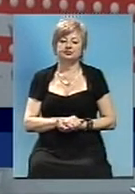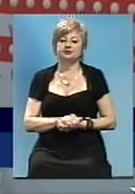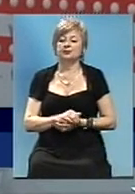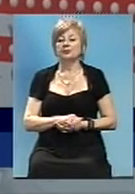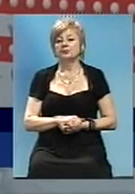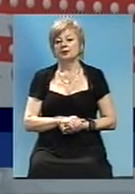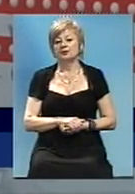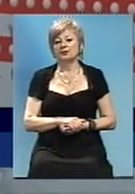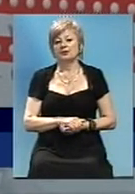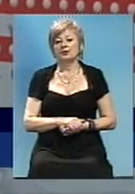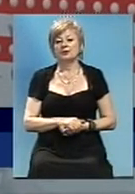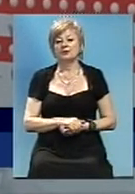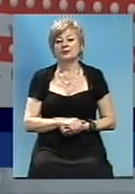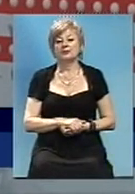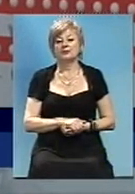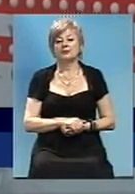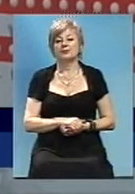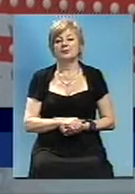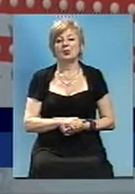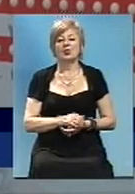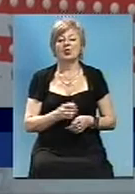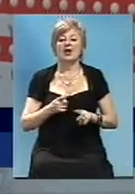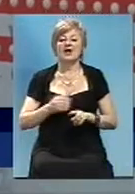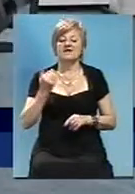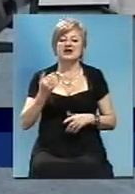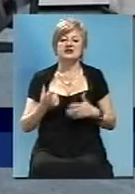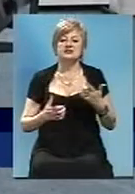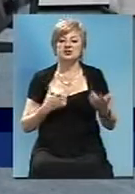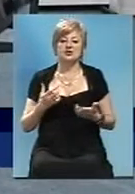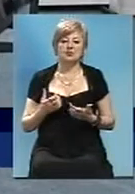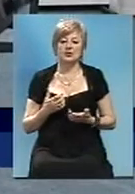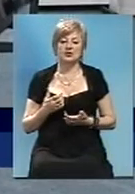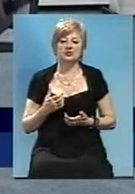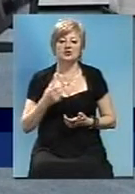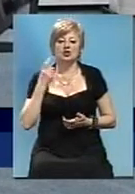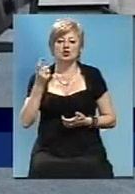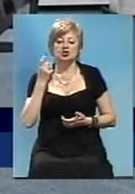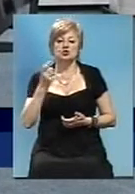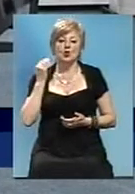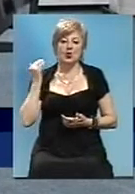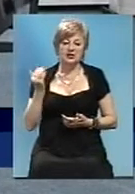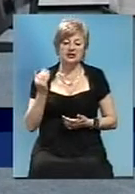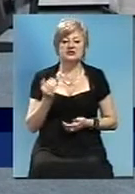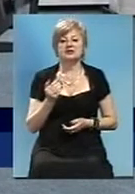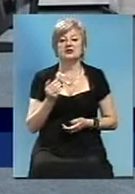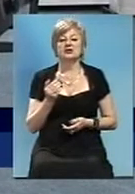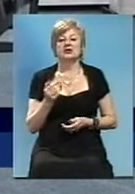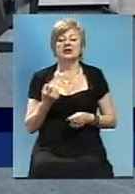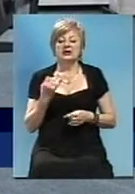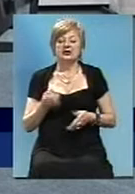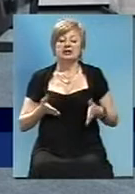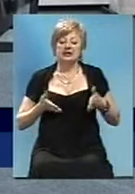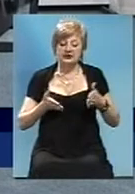вечера. Ставьте свое запитание. Это Лавер Погоник и Лев право охотиться. Везде и дороги